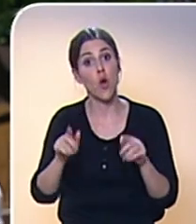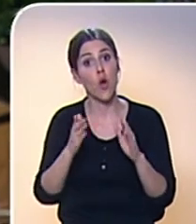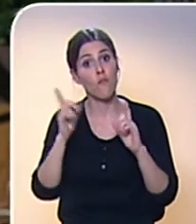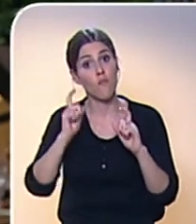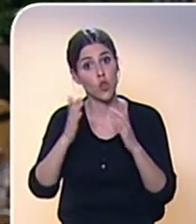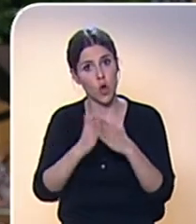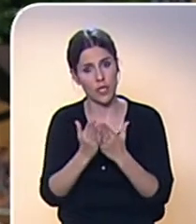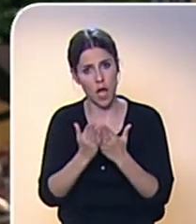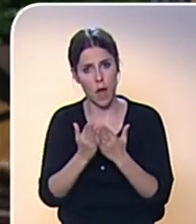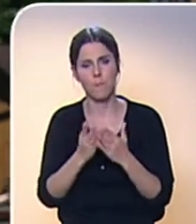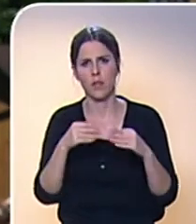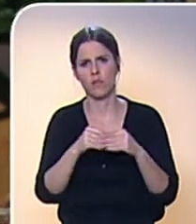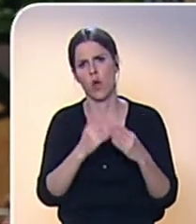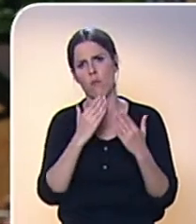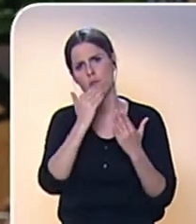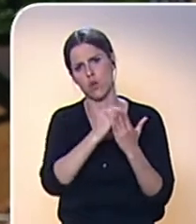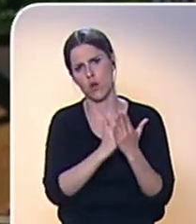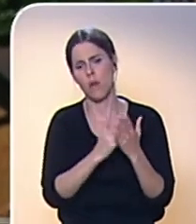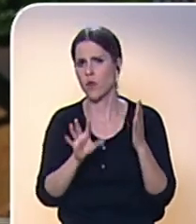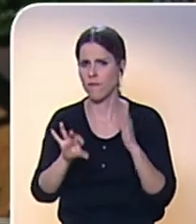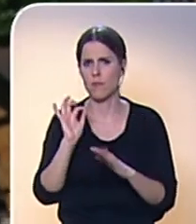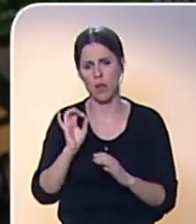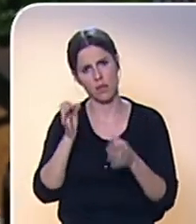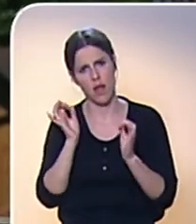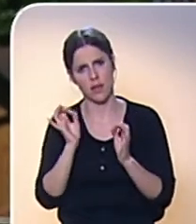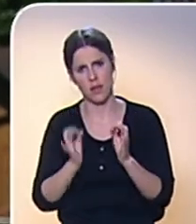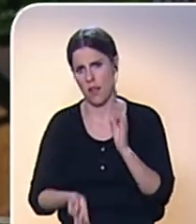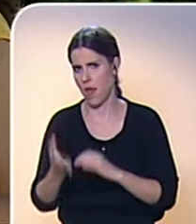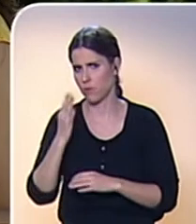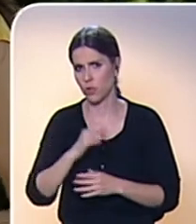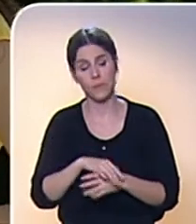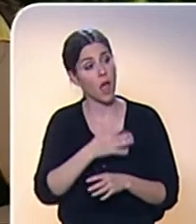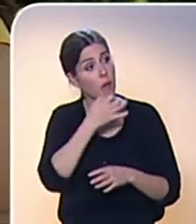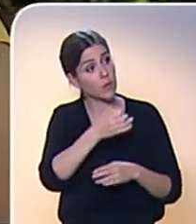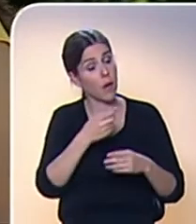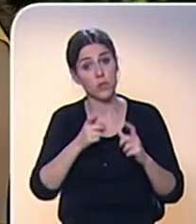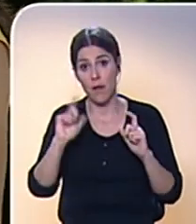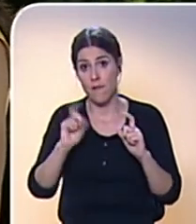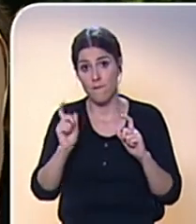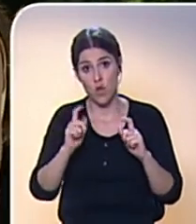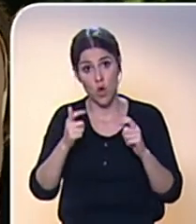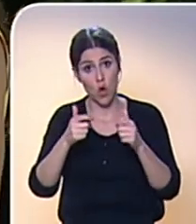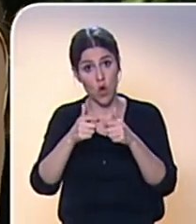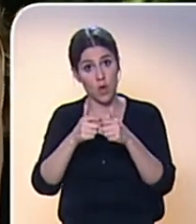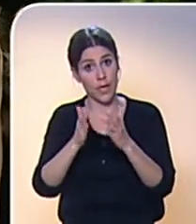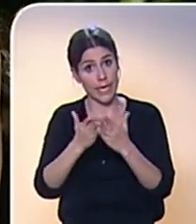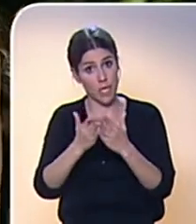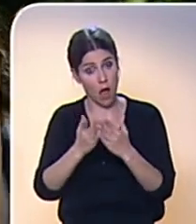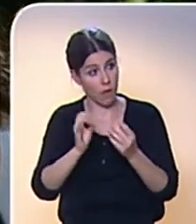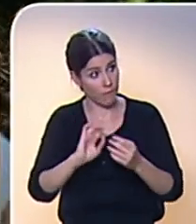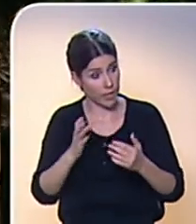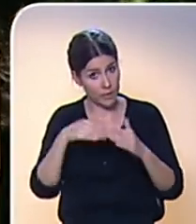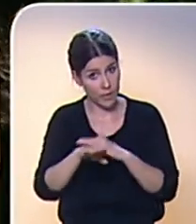asistent vybere tu nejkvalitnější fotku. Dá se do fotoknihy vložit něco netradičního, třeba video? Ano,